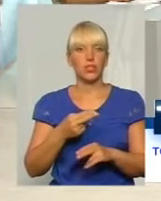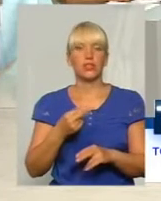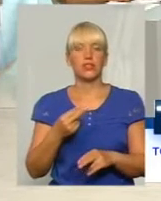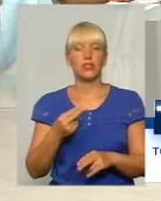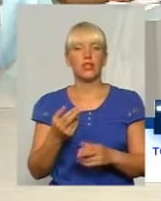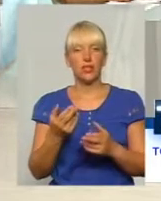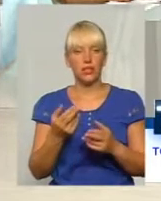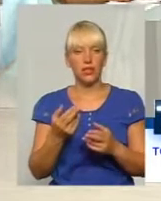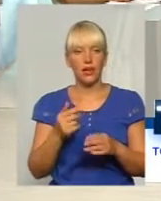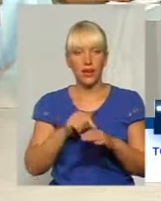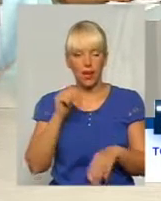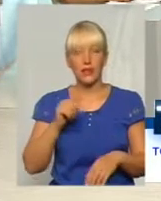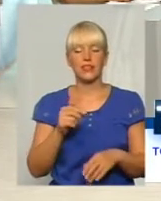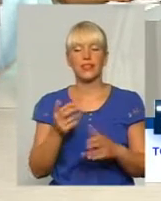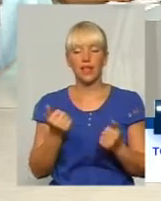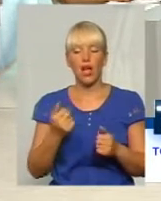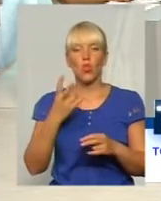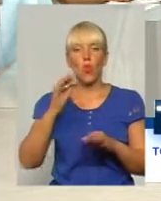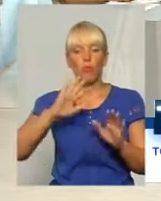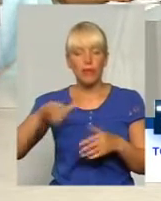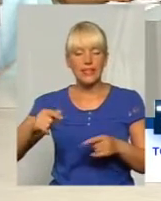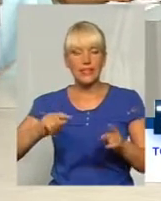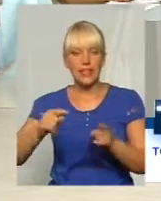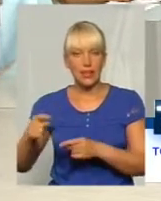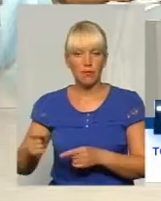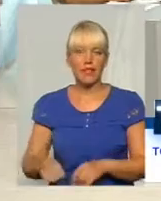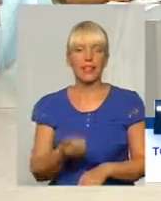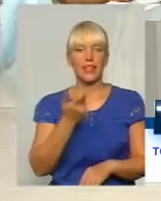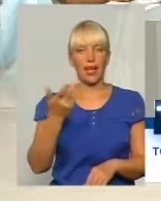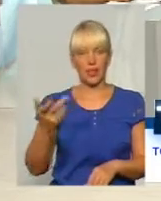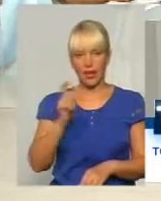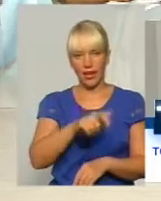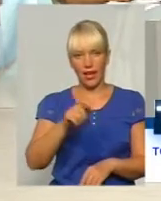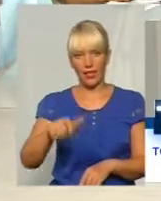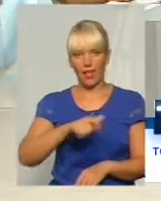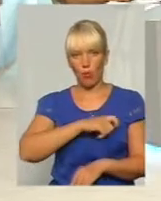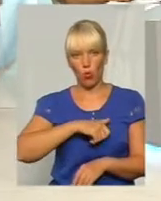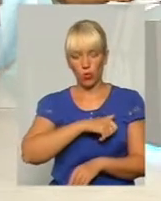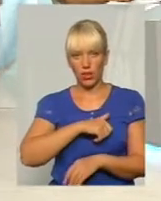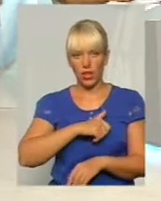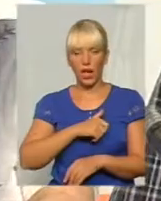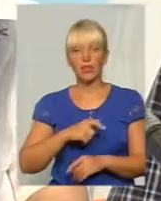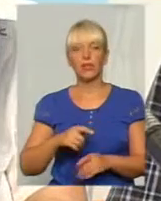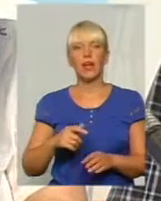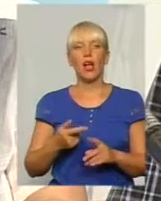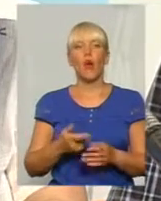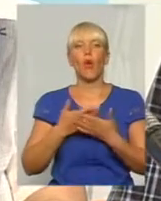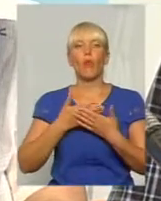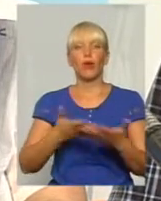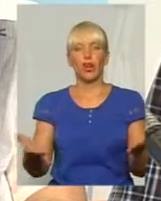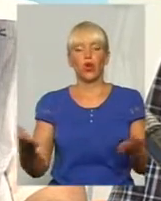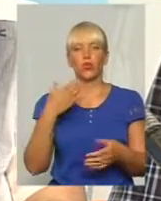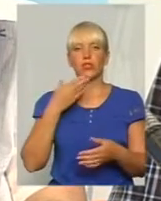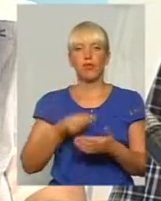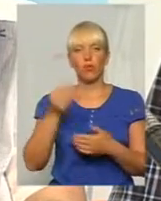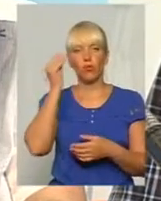після затримання декілька депутатів з декілька політичних сил, вони все ж таки оприлюднили свою позицію,